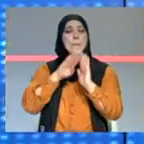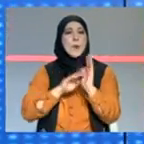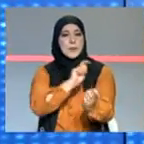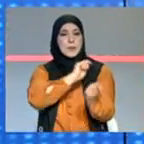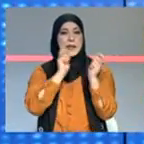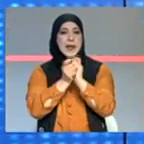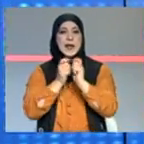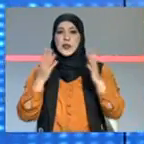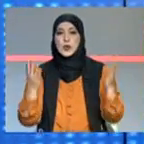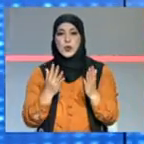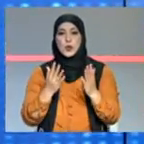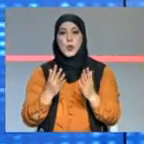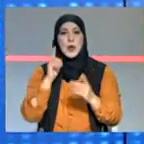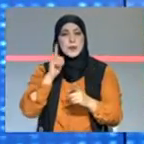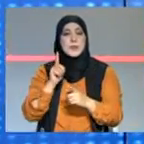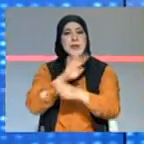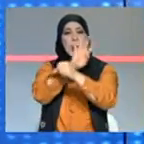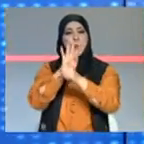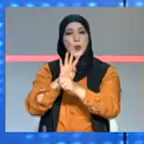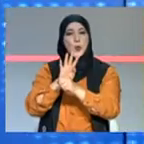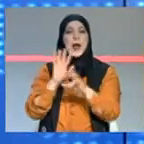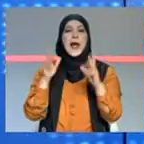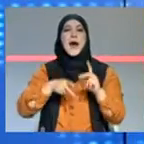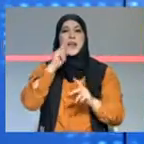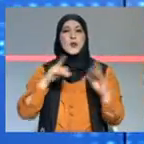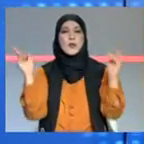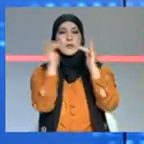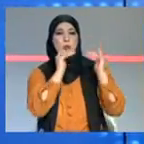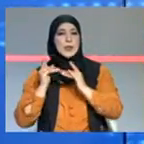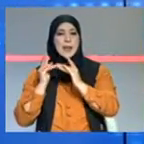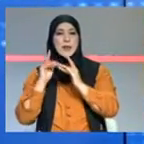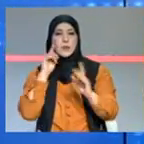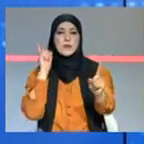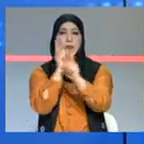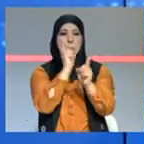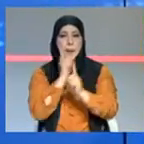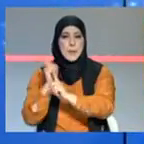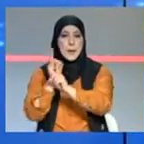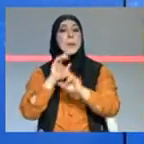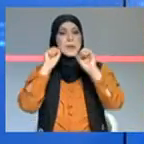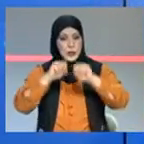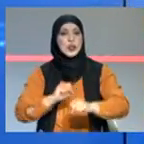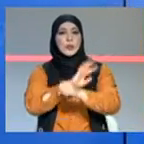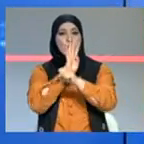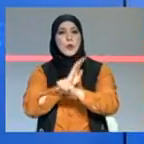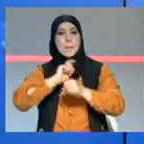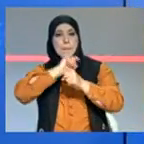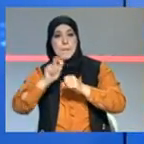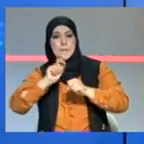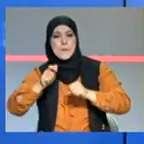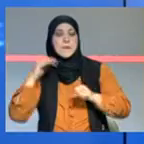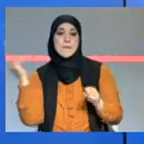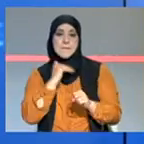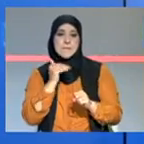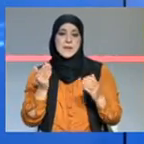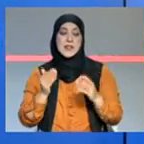معناها أكثر التحام وتقابل تمشي بزربة أكثر فما ناس تتوقع لكن مفاماش التوى معناها دي